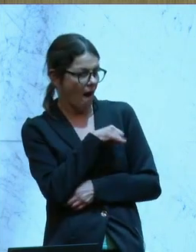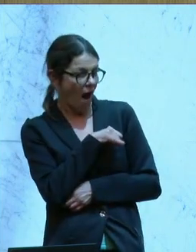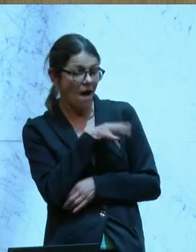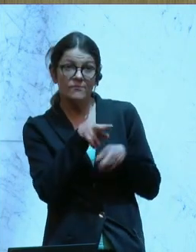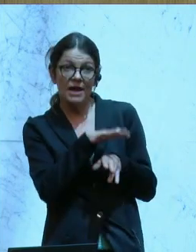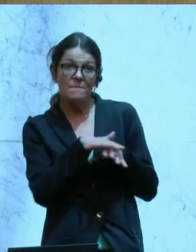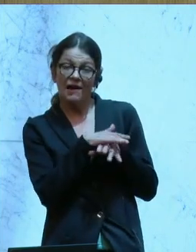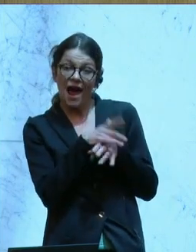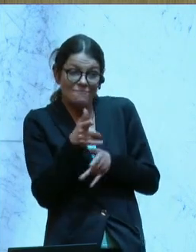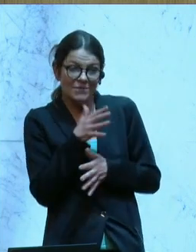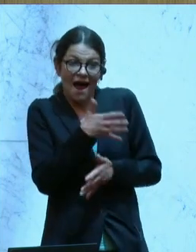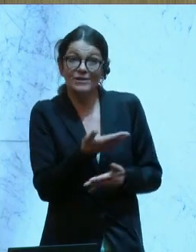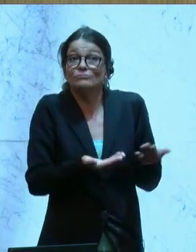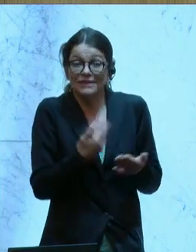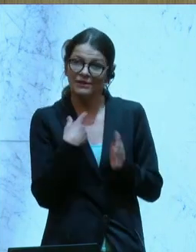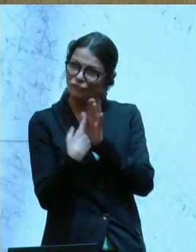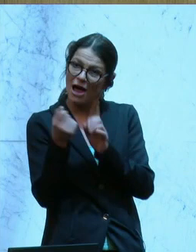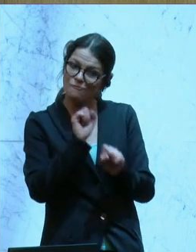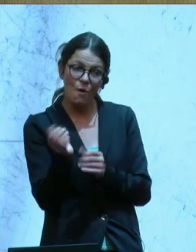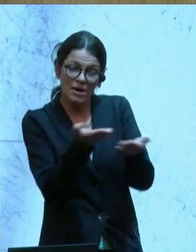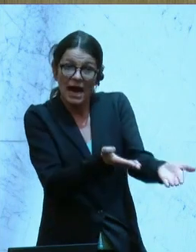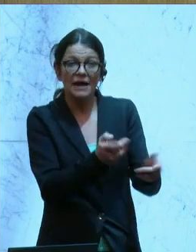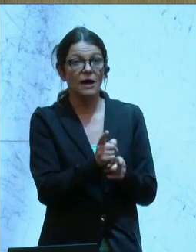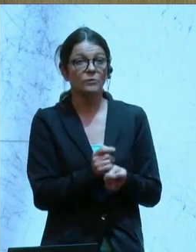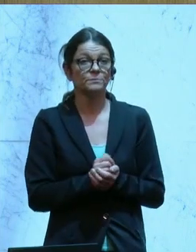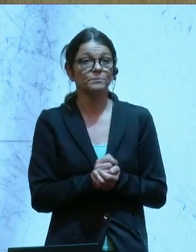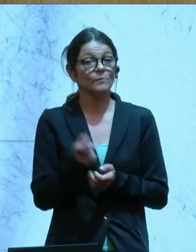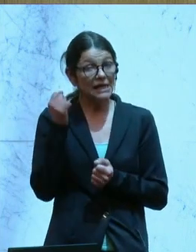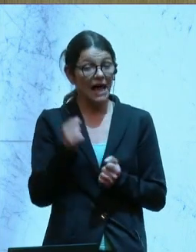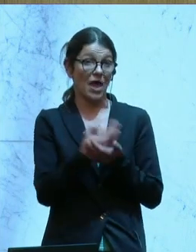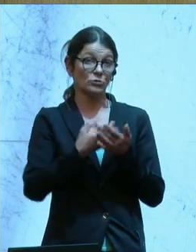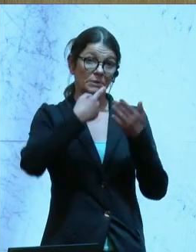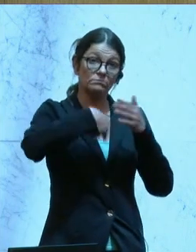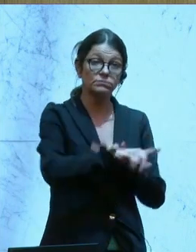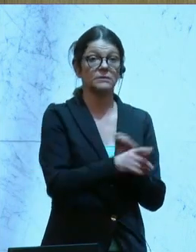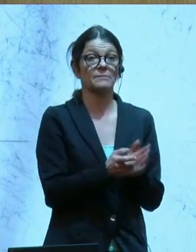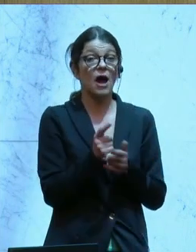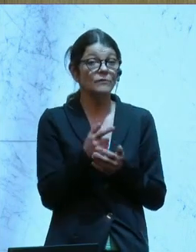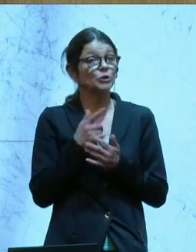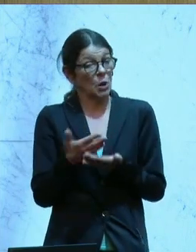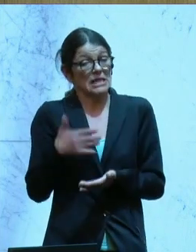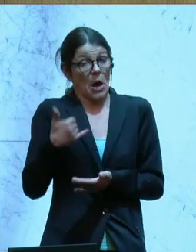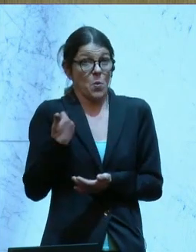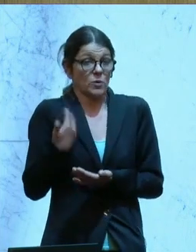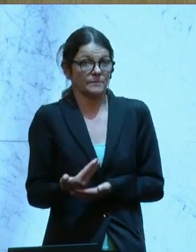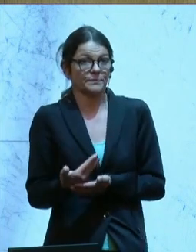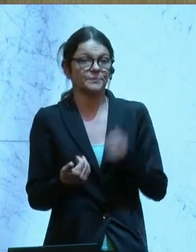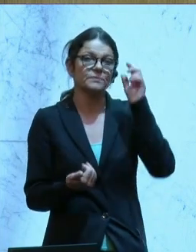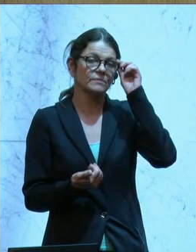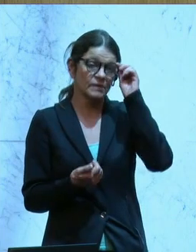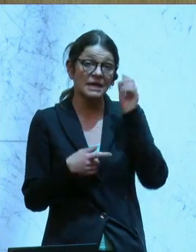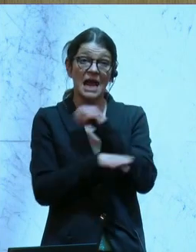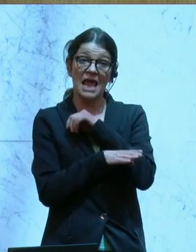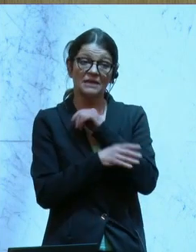begeistern und auf eine Möglichkeit hinzuweisen, auch in die Ausbildung zu gehen, in einem sehr frühen Alter. Die Lehre wird vier